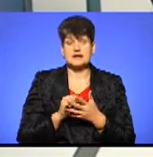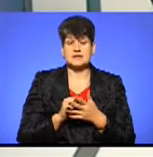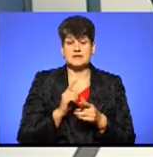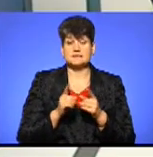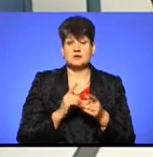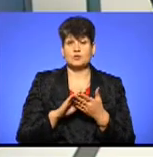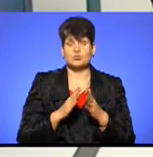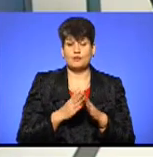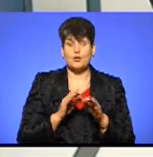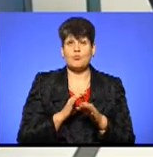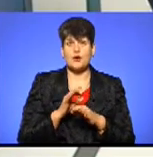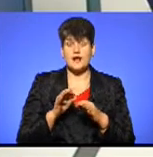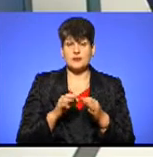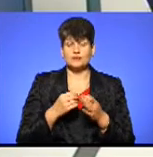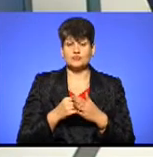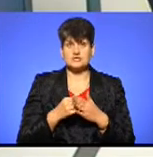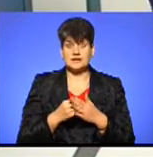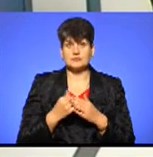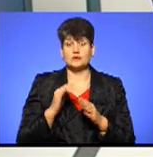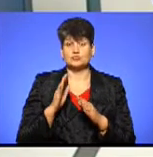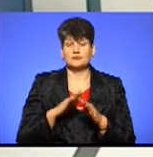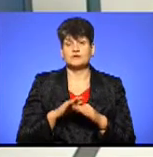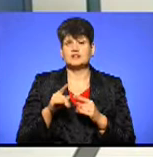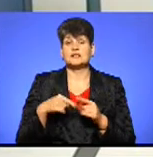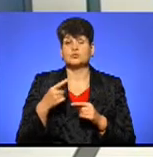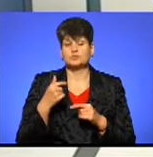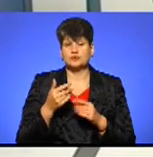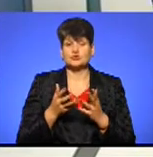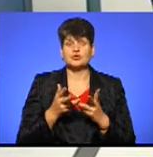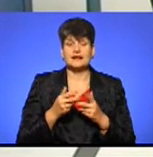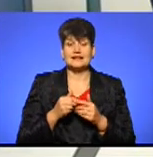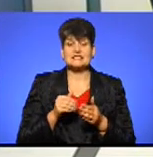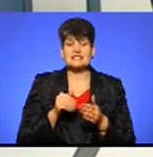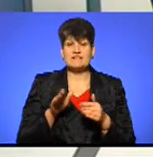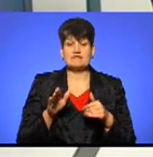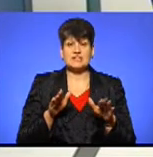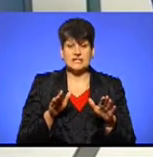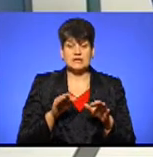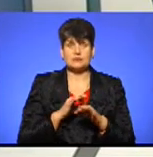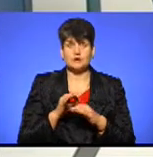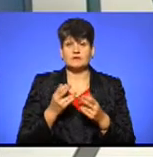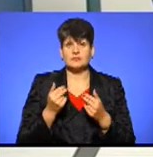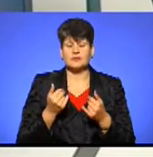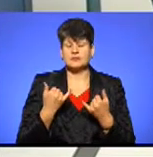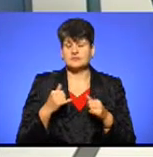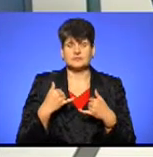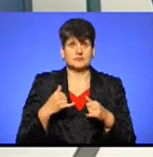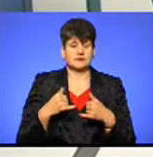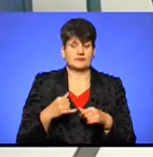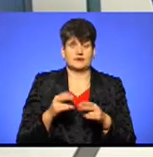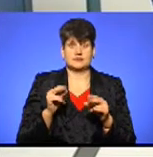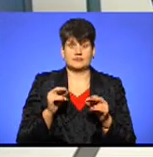тому що проєкт, в принципі, громадський бюджет дереалізований наступного року. Щодо кількості відхилених проєктів, так, цифра, може, вражає відсотках, якщо